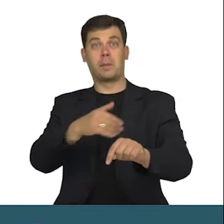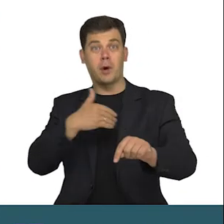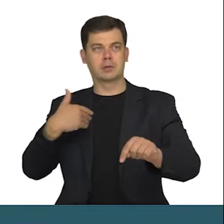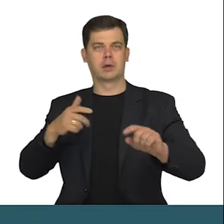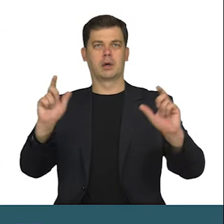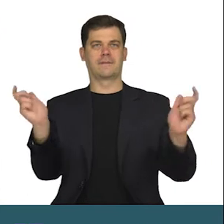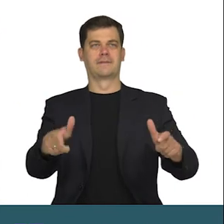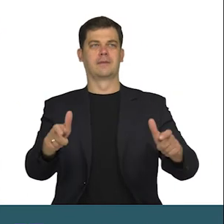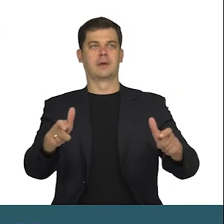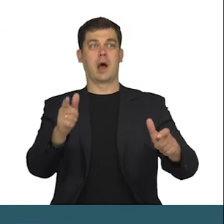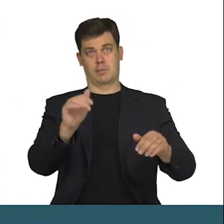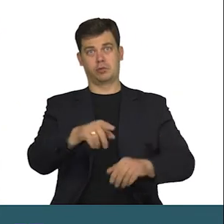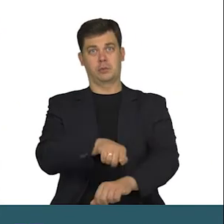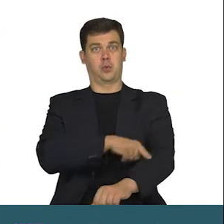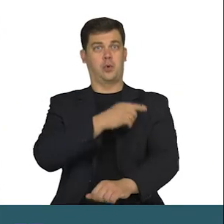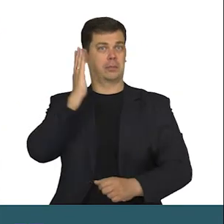tu mieszka na dłużej?